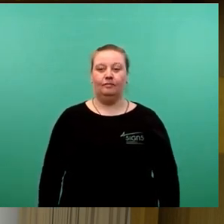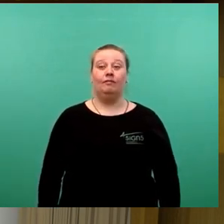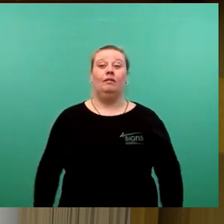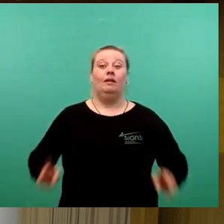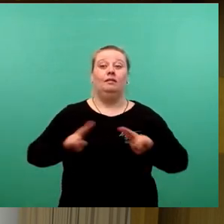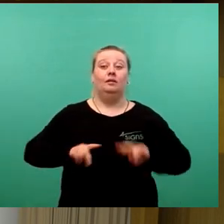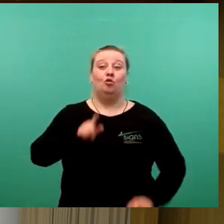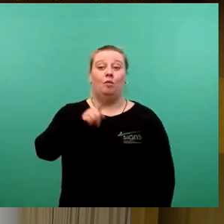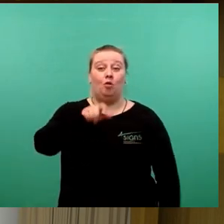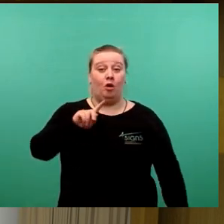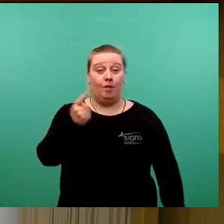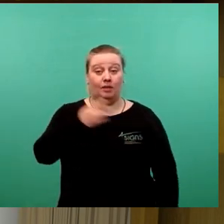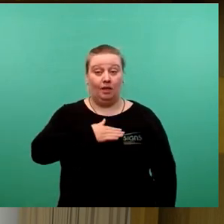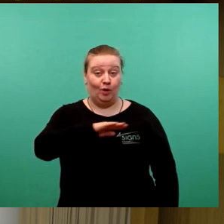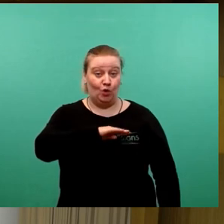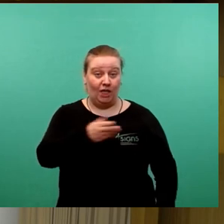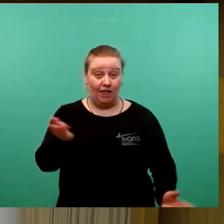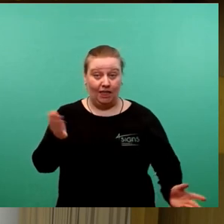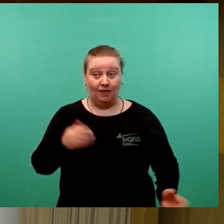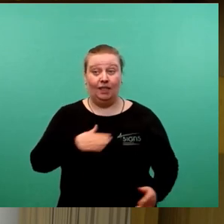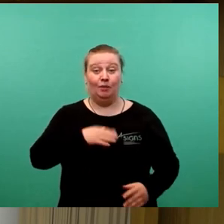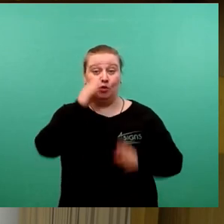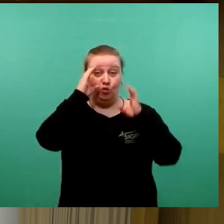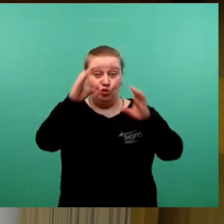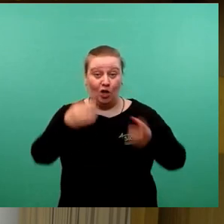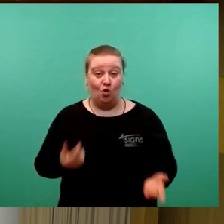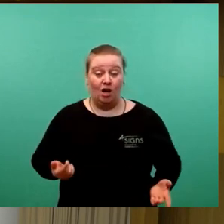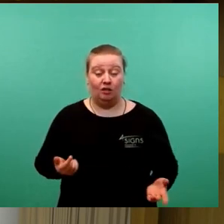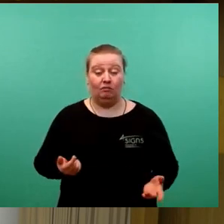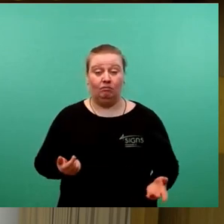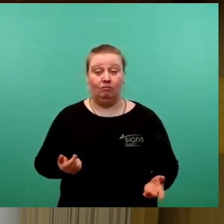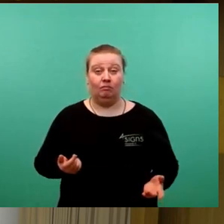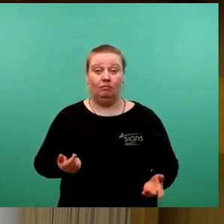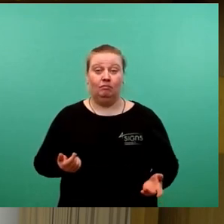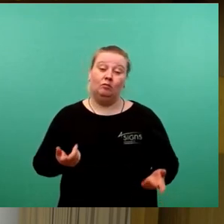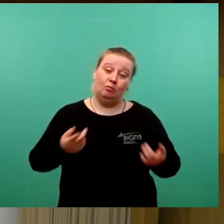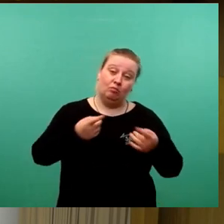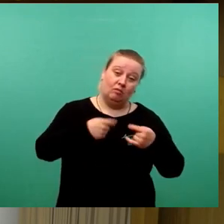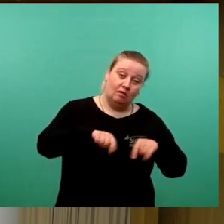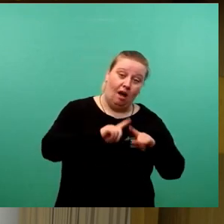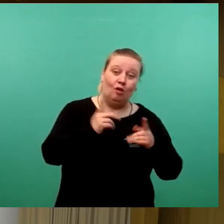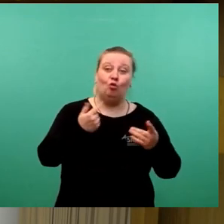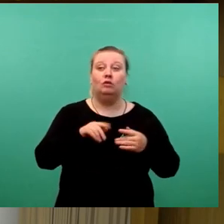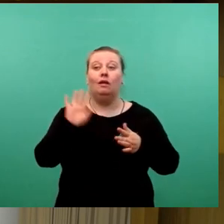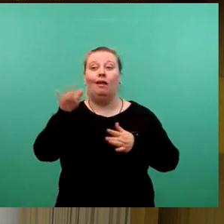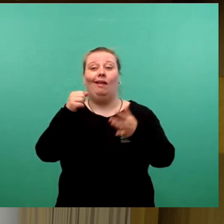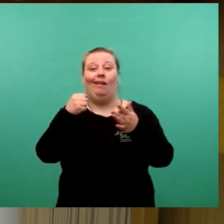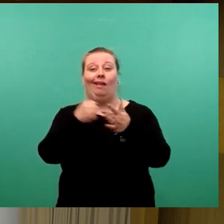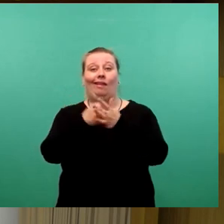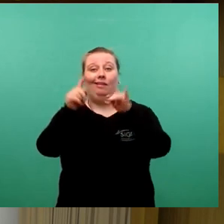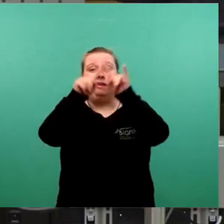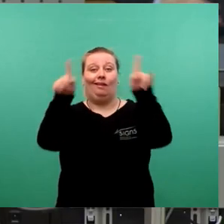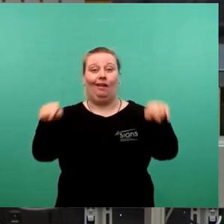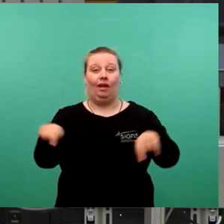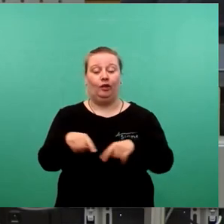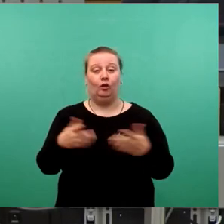Herr Oberbürgermeister, liebe Kolleginnen und Kollegen, liebe Zuschauer im Saal und am Endgeräten. Ja, mit was fangen